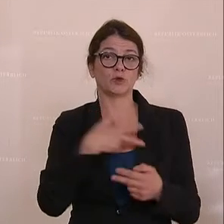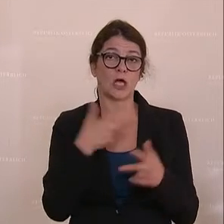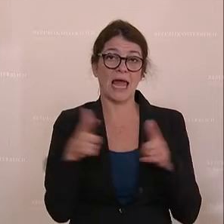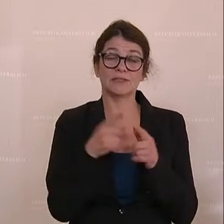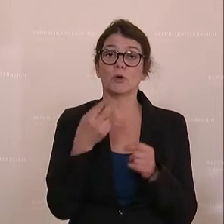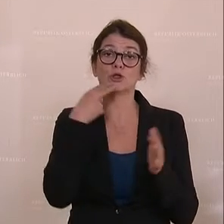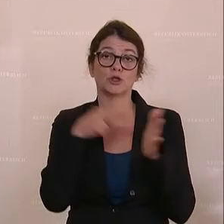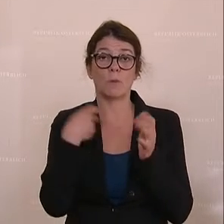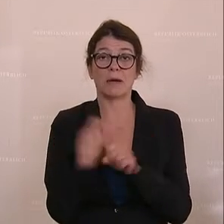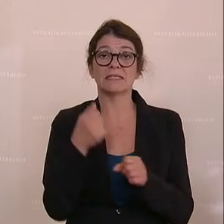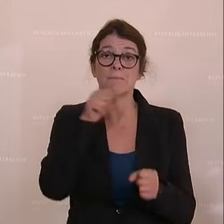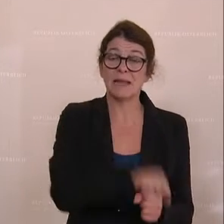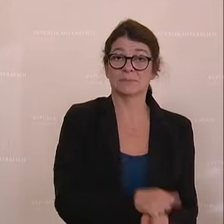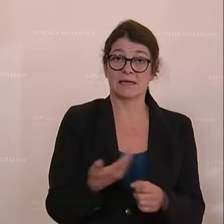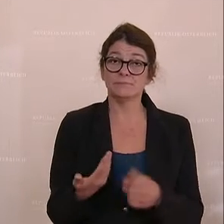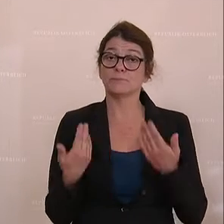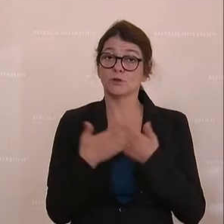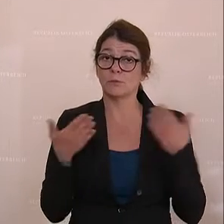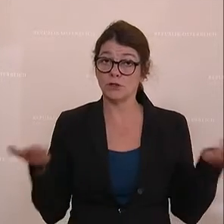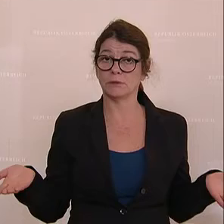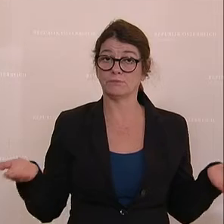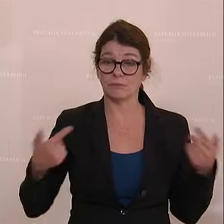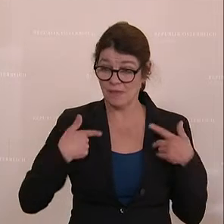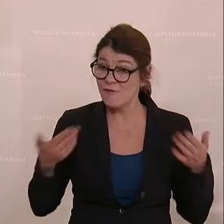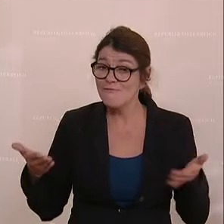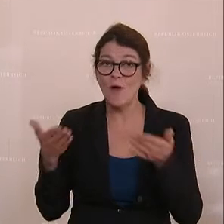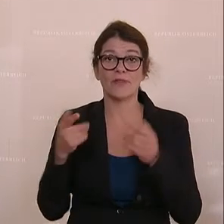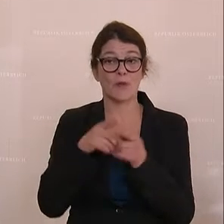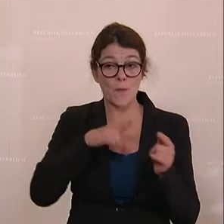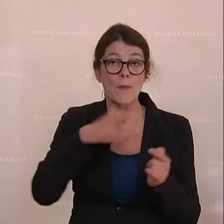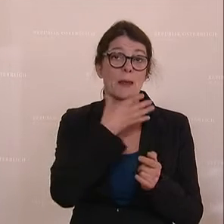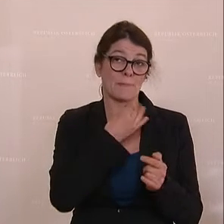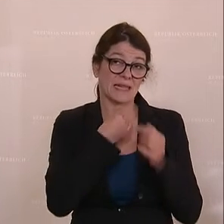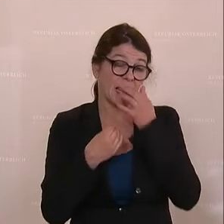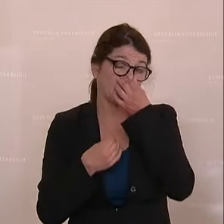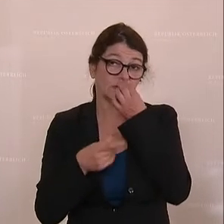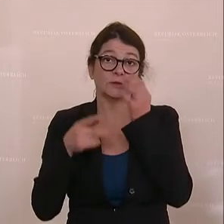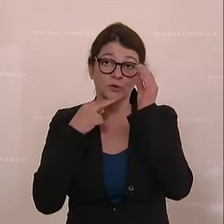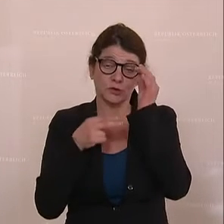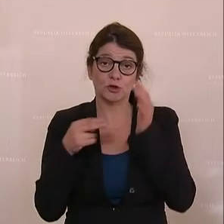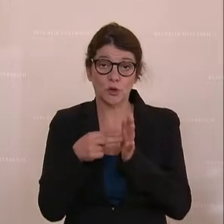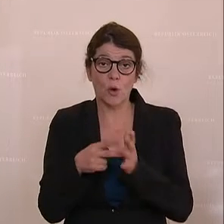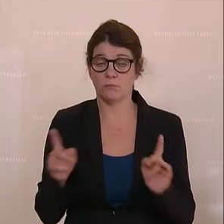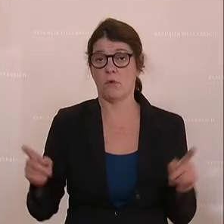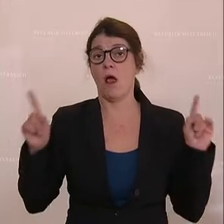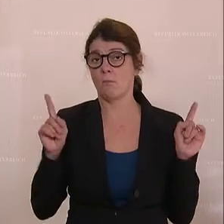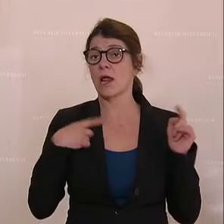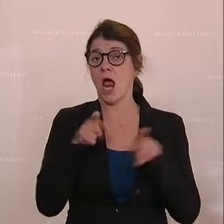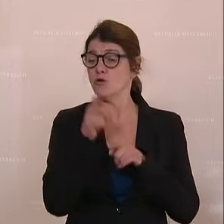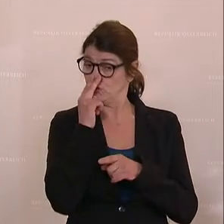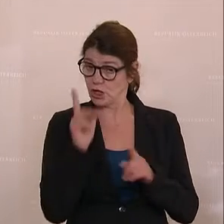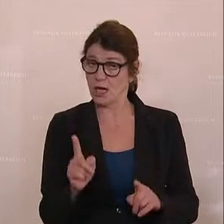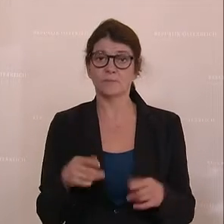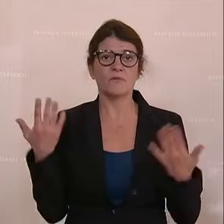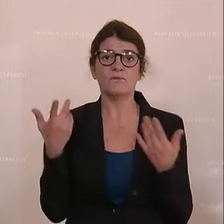Strompreisbremse. Damit zum Beispiel fördern wir den Grundbedarf an Strom, aber wir sorgen auch dafür, dass